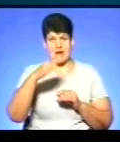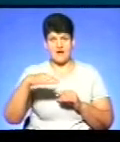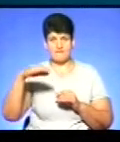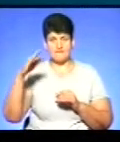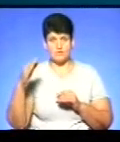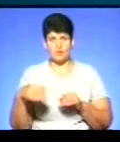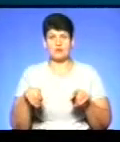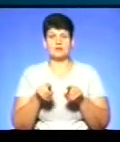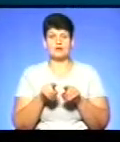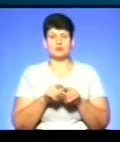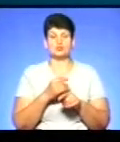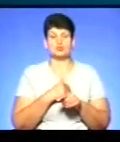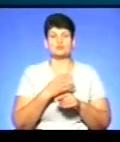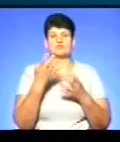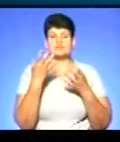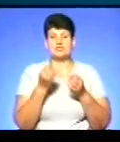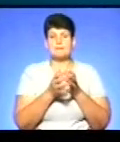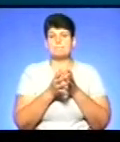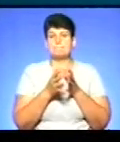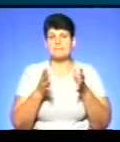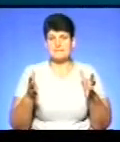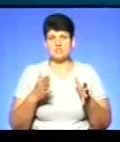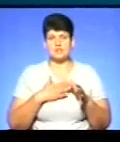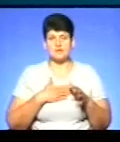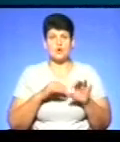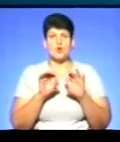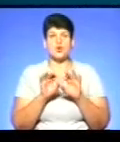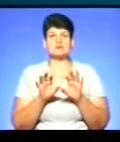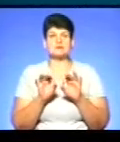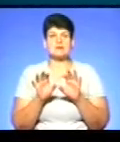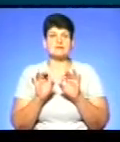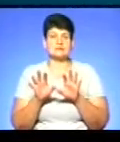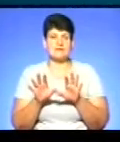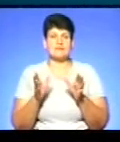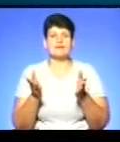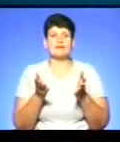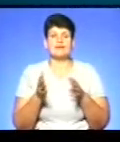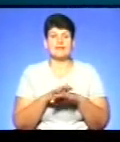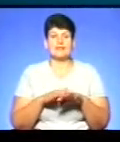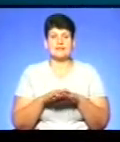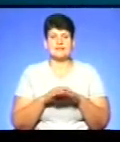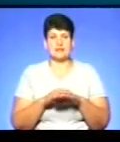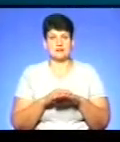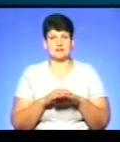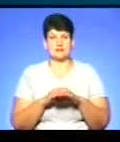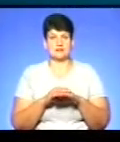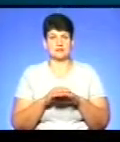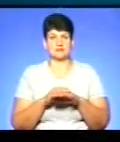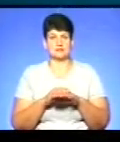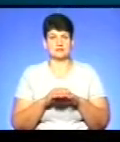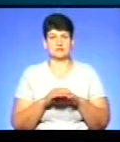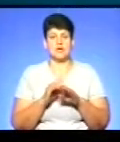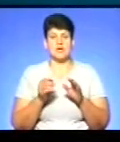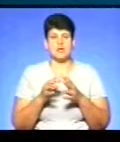І також хочу, щоб ви ще більше нам розказали, які населені пункти у найгільшій